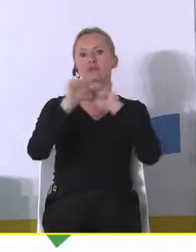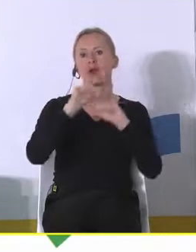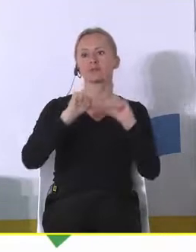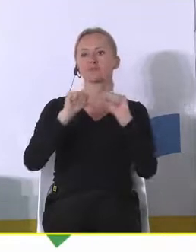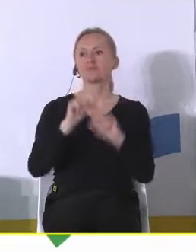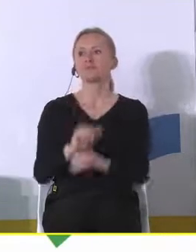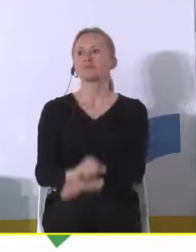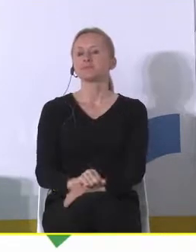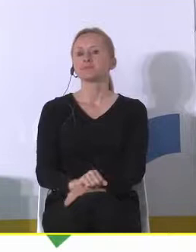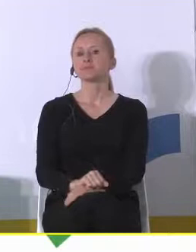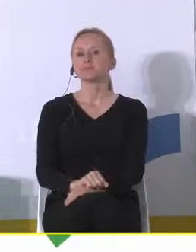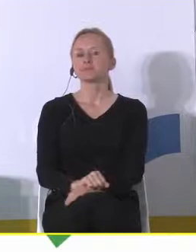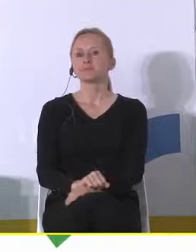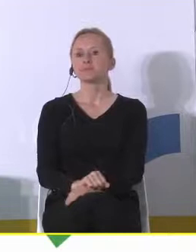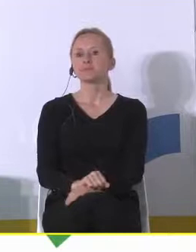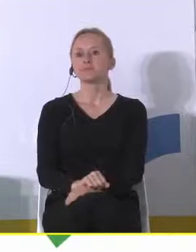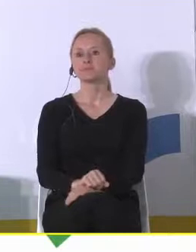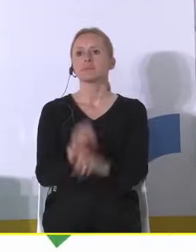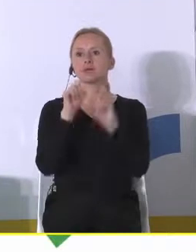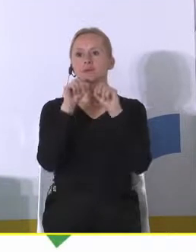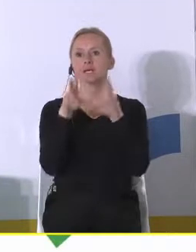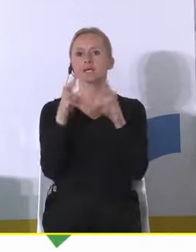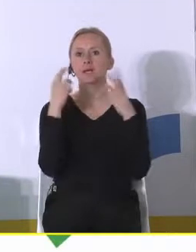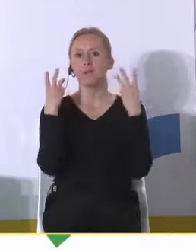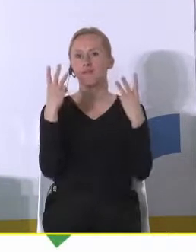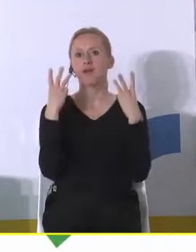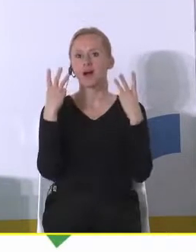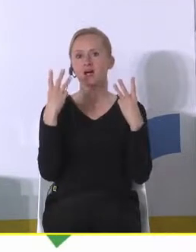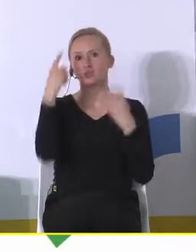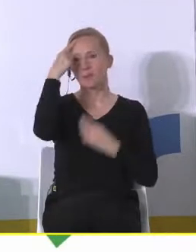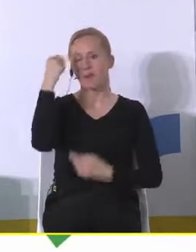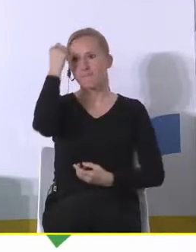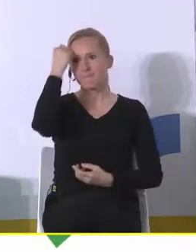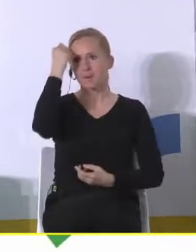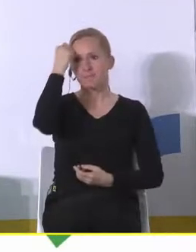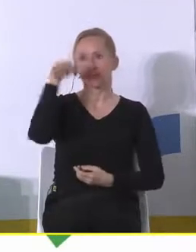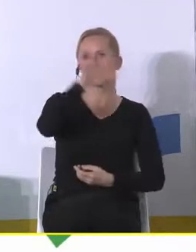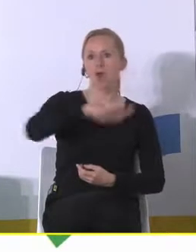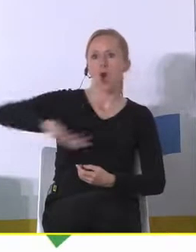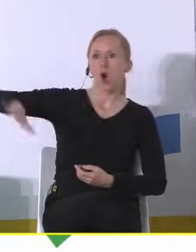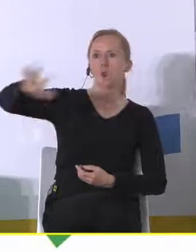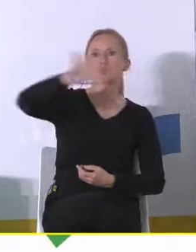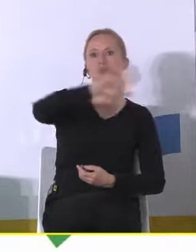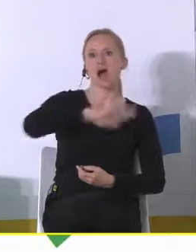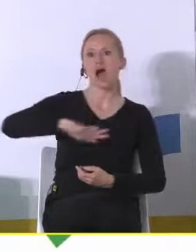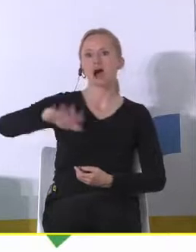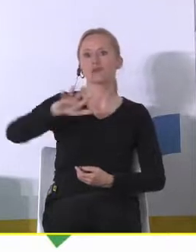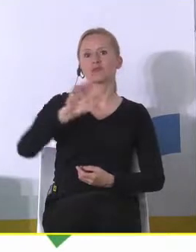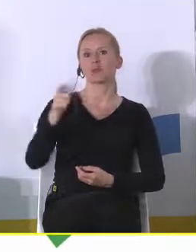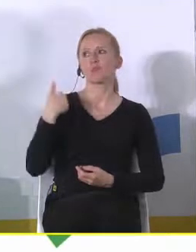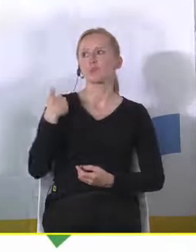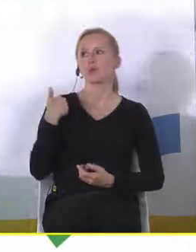takim jednym z bardziej pamiętnych, że tak powiem, obszarów, czy takich dziedzin, które wywołały